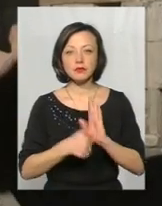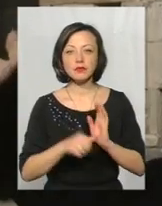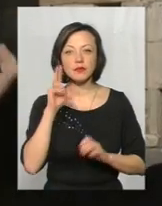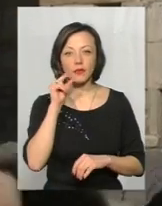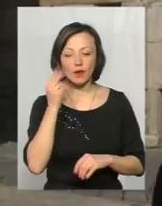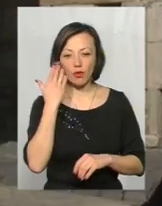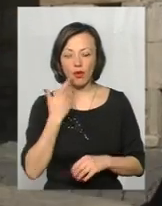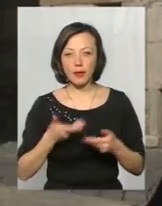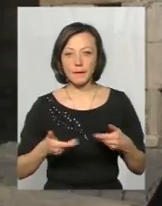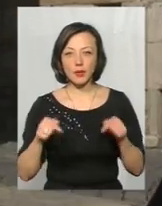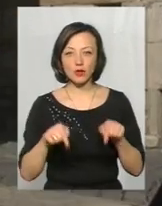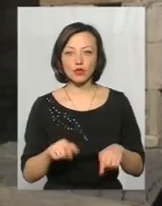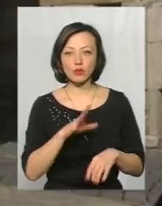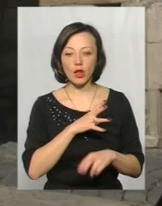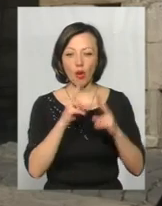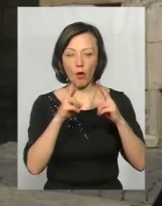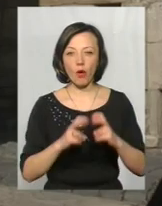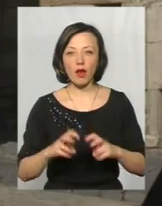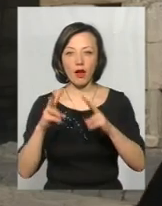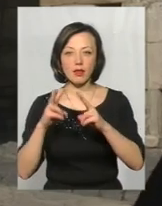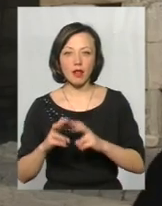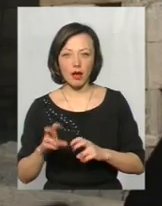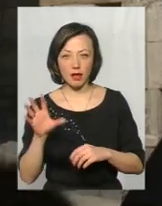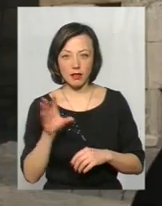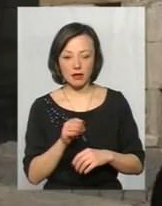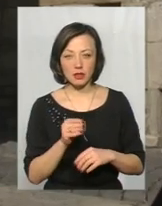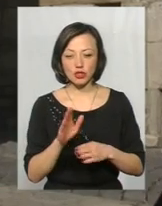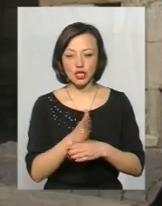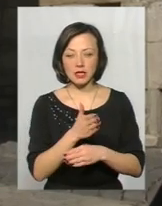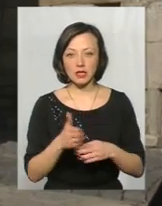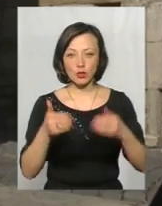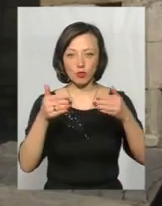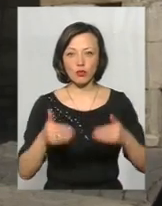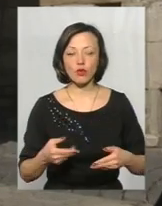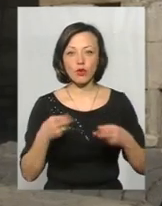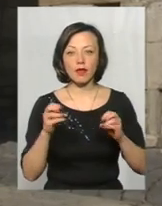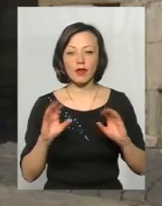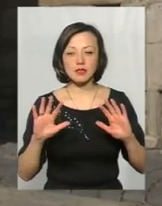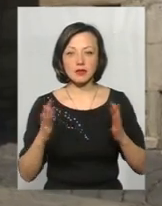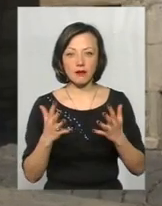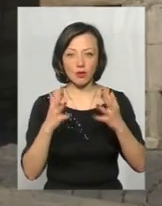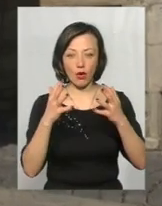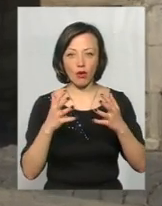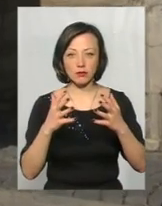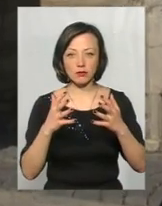коли ми тут були і оглядали частину муру, стався відвал,